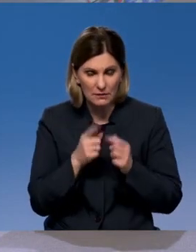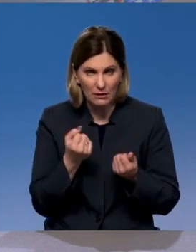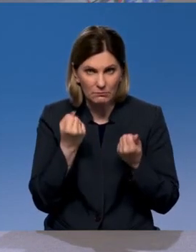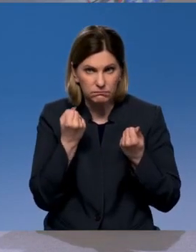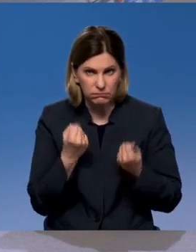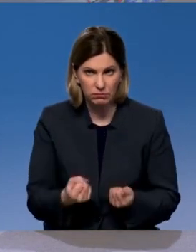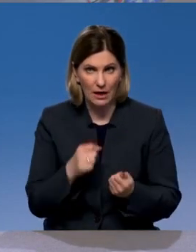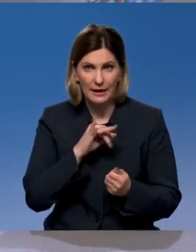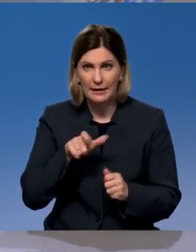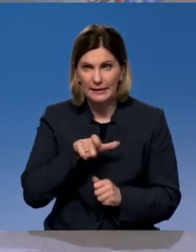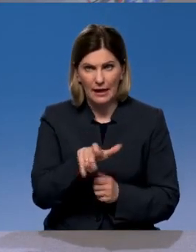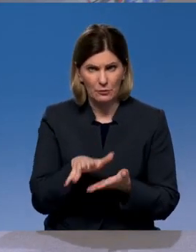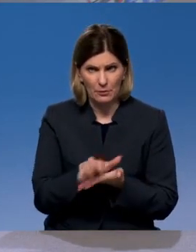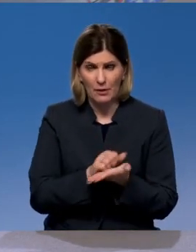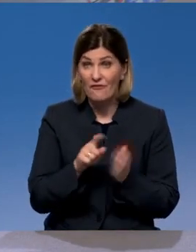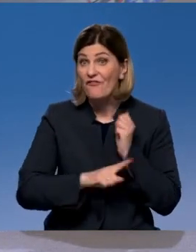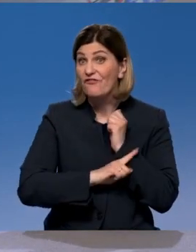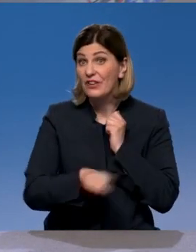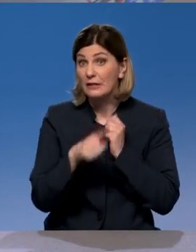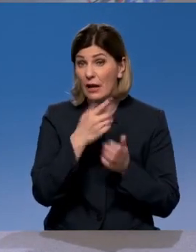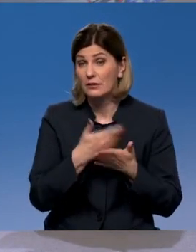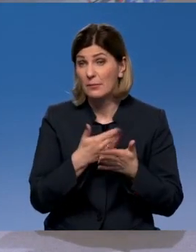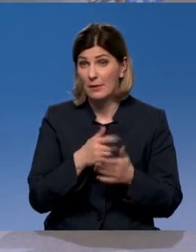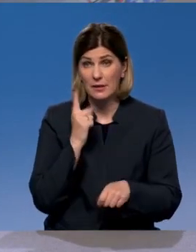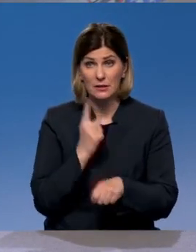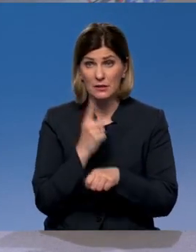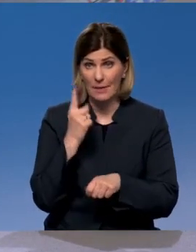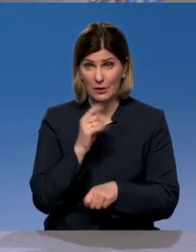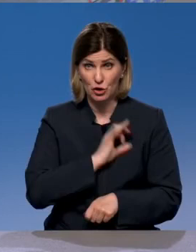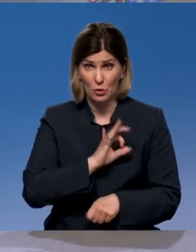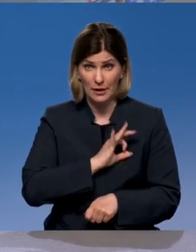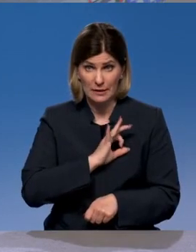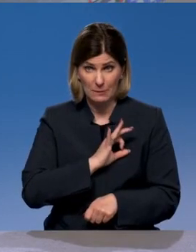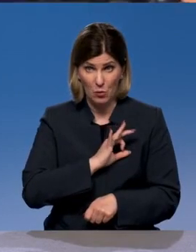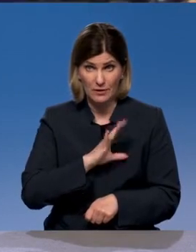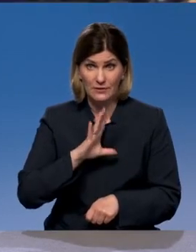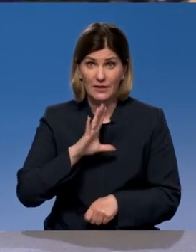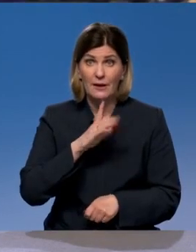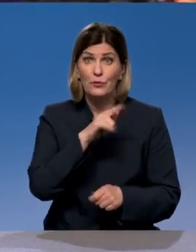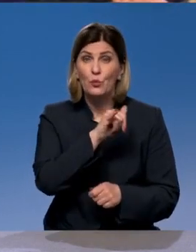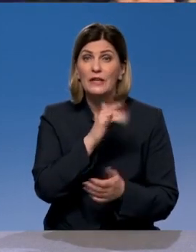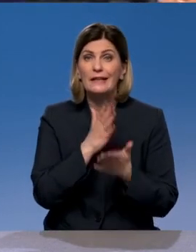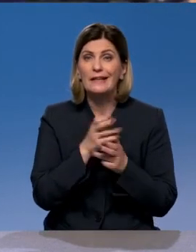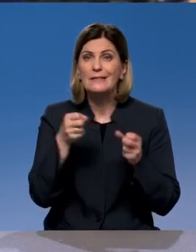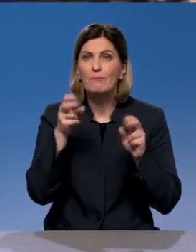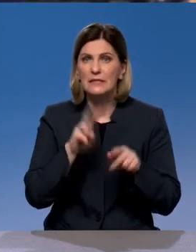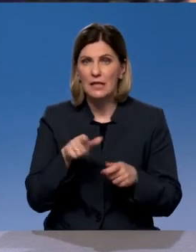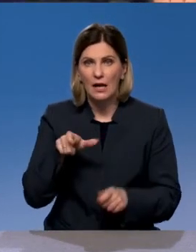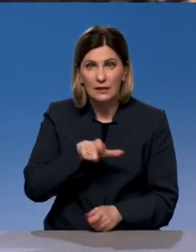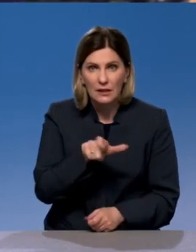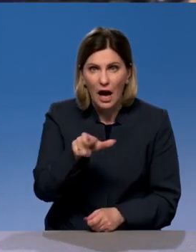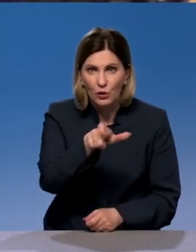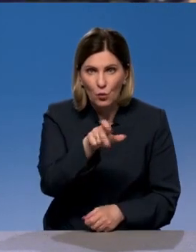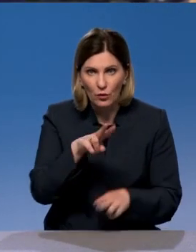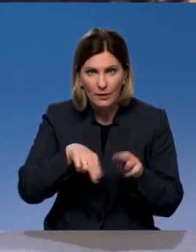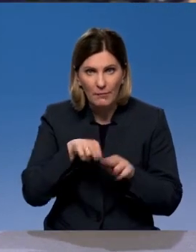трассы, что в Финляндии ведь запрещено использование их, как бы, после того, как вот у них есть специальные трассы для них строятся, для